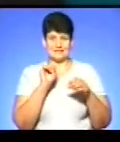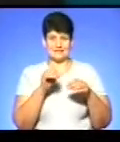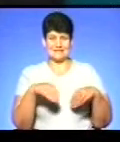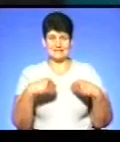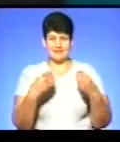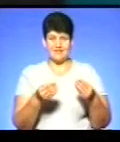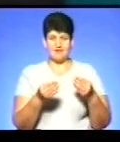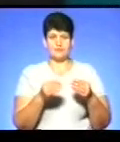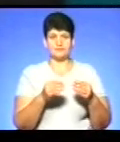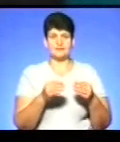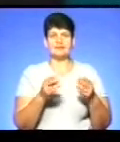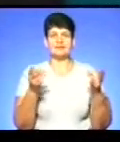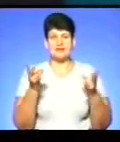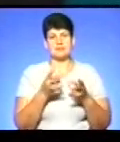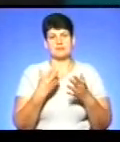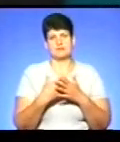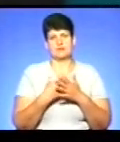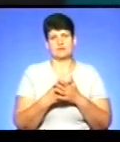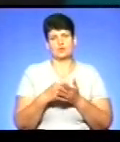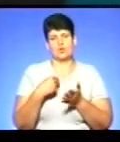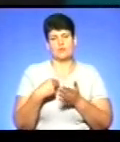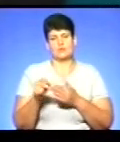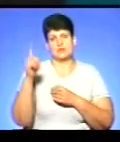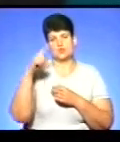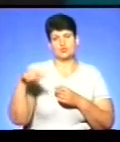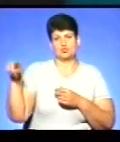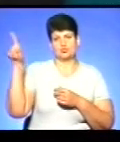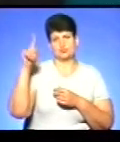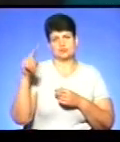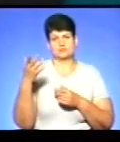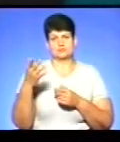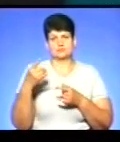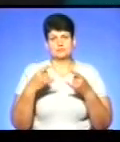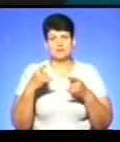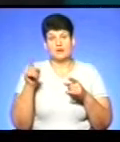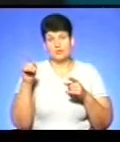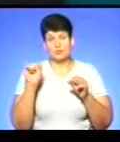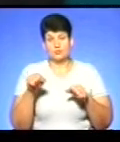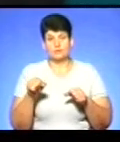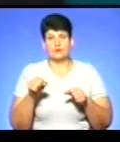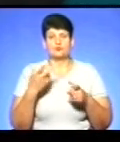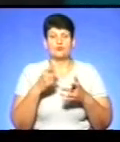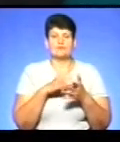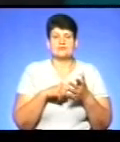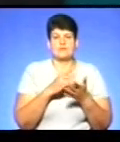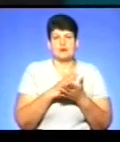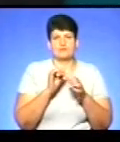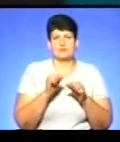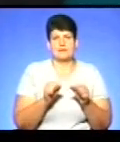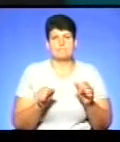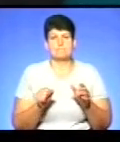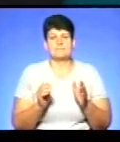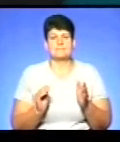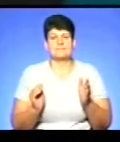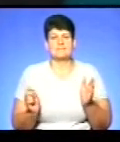раніше не було аналогово, треба, напевно, купити супутникову тарілку в такий спосіб. Хто в містах має можливість підключитися до кабельного